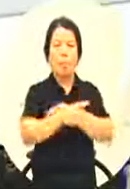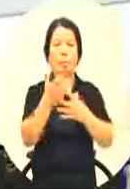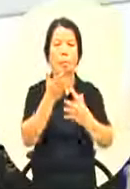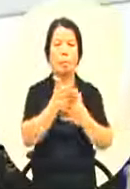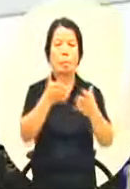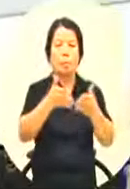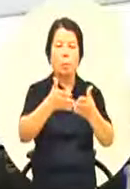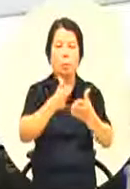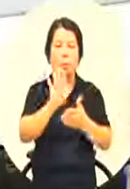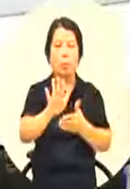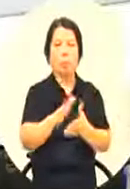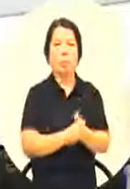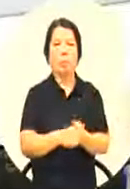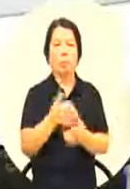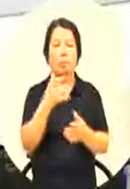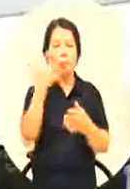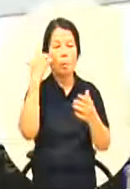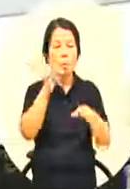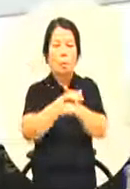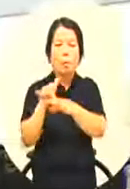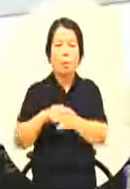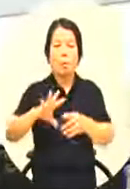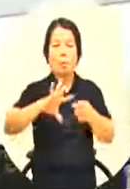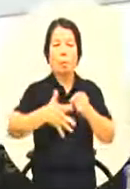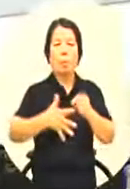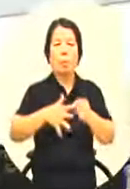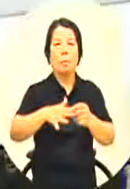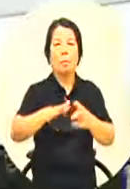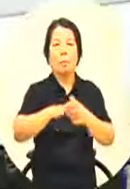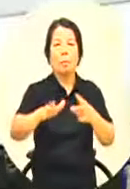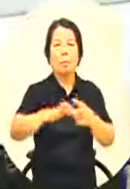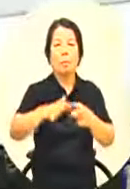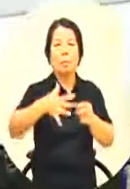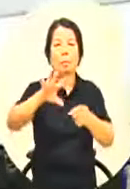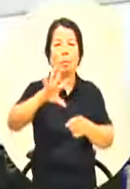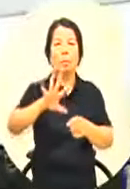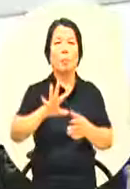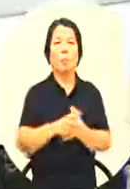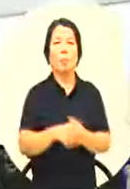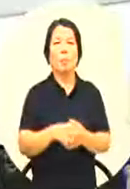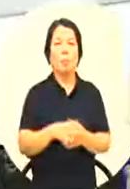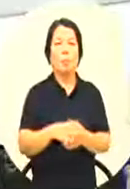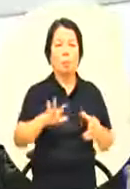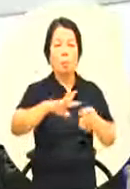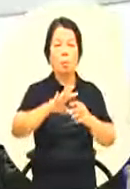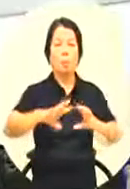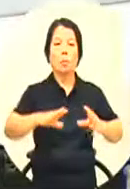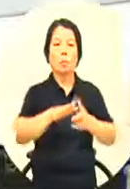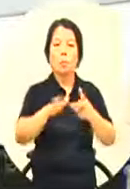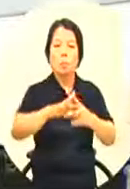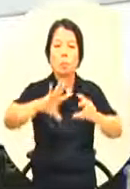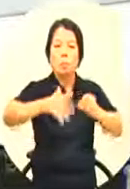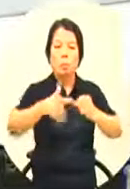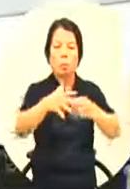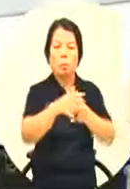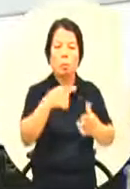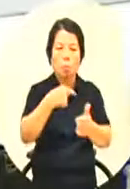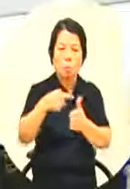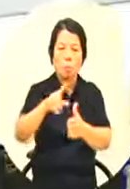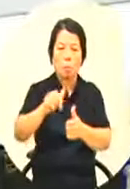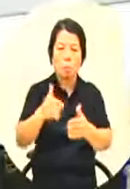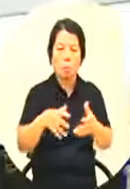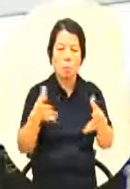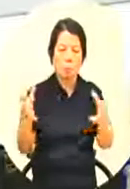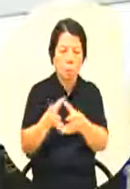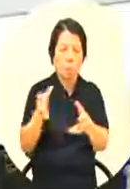我常接触到我们国中小一个基层教练的常跟他们聚在一起那我也